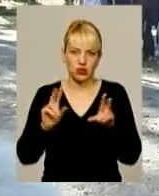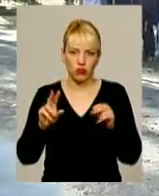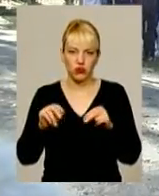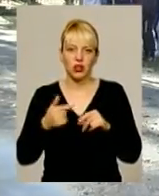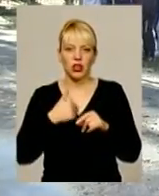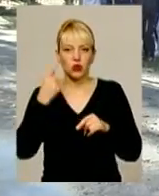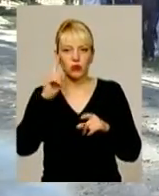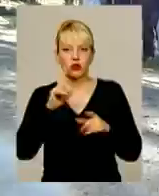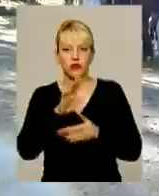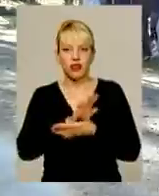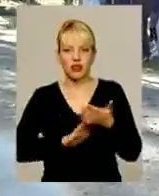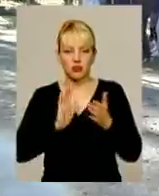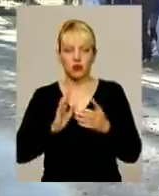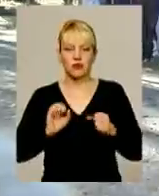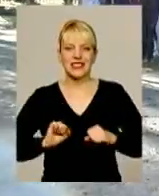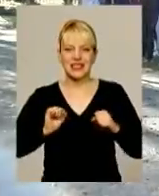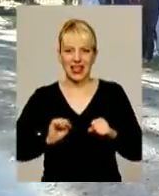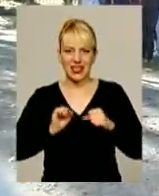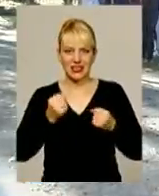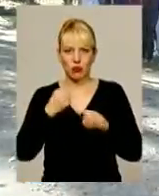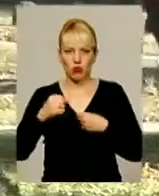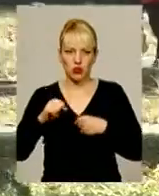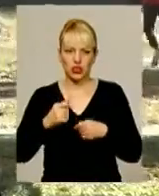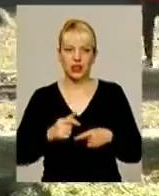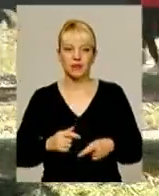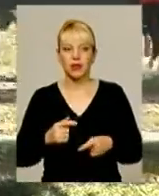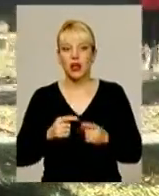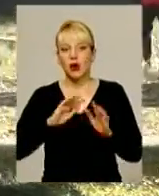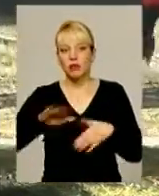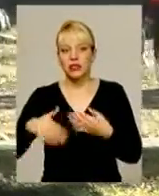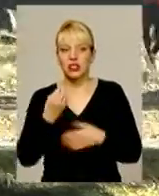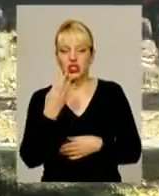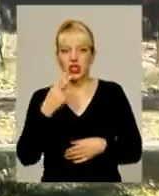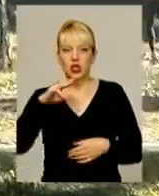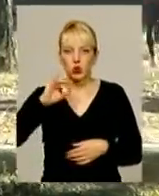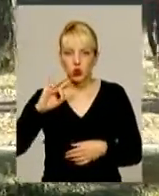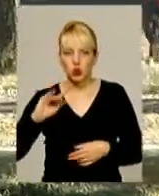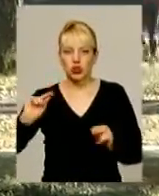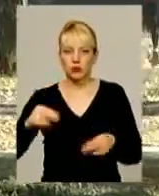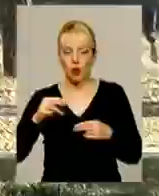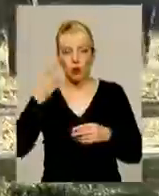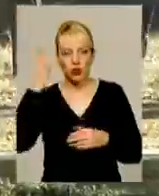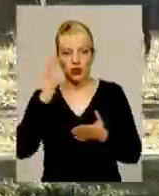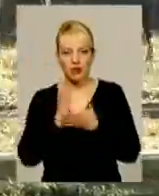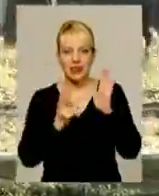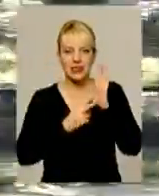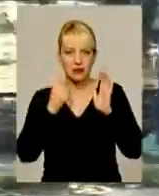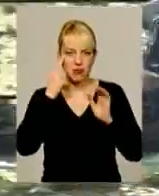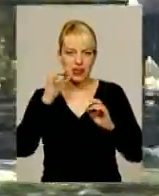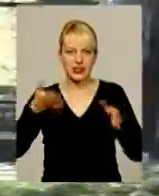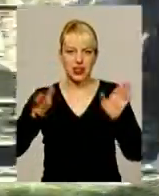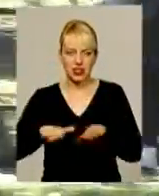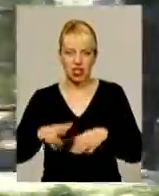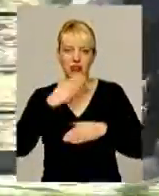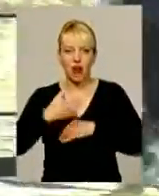будемо старатися побігати і грати також саме». Після 14-го туру чемпіонату «Поділля» має сім очок і залишається на останньому